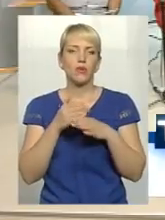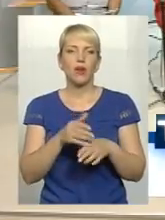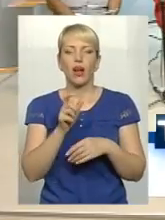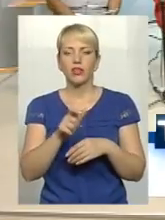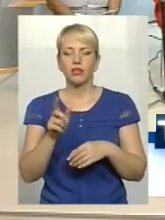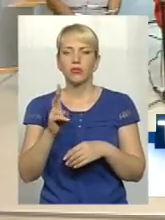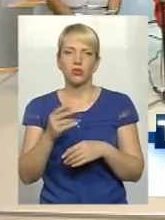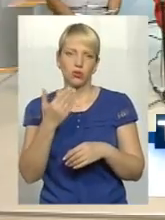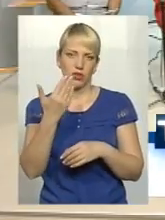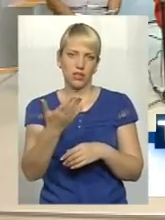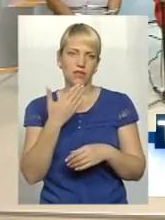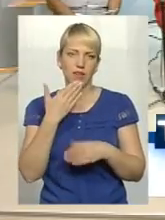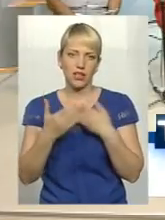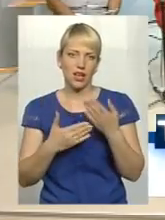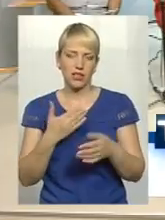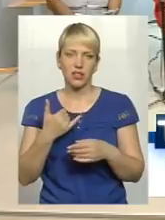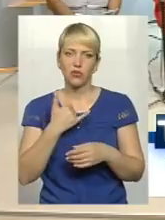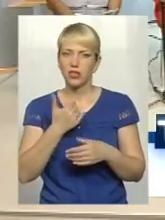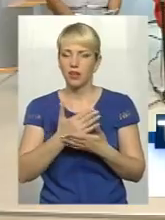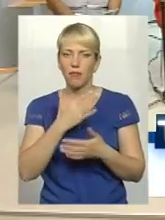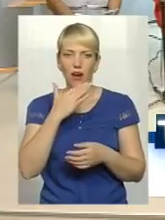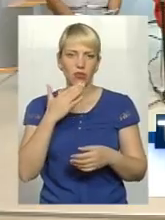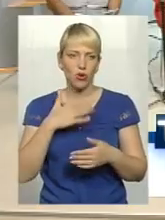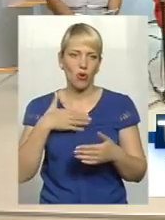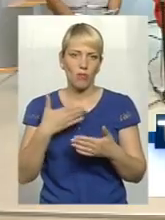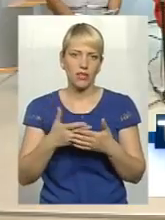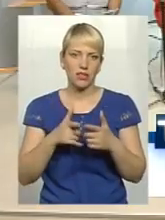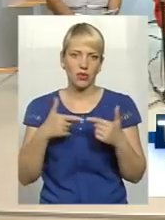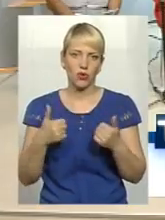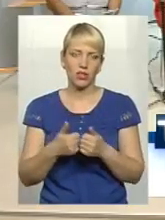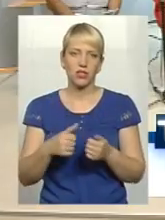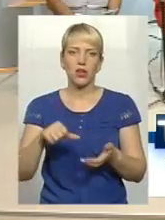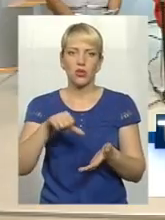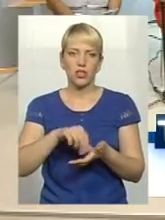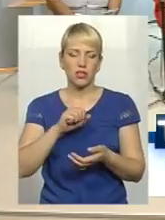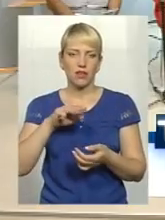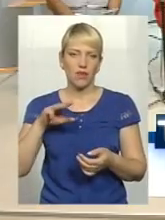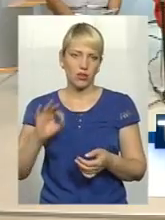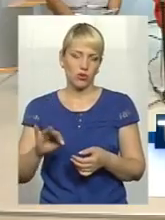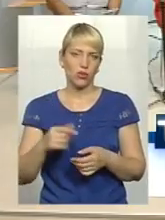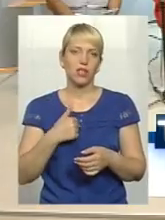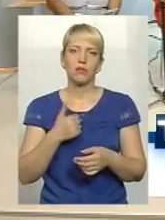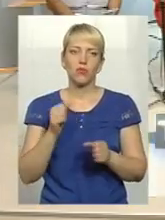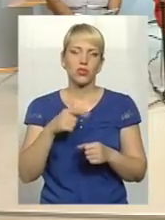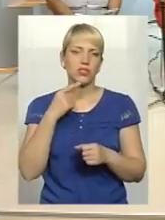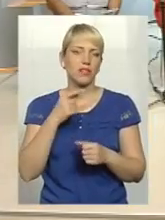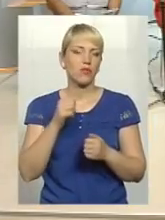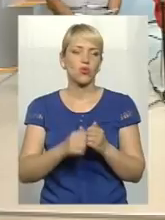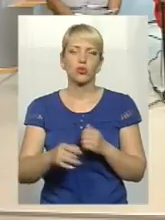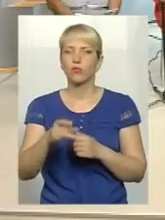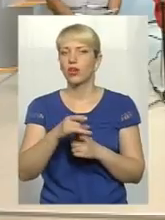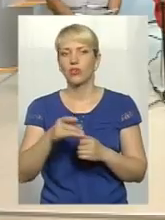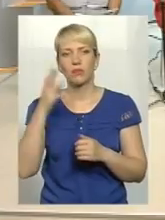звертаються. У нас є багато громадських організацій, суто, учасників АТО. Я можу даже сказати, що в кожному районі